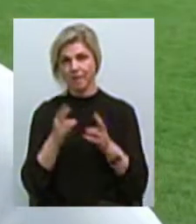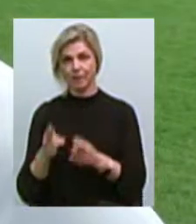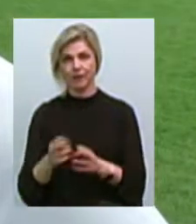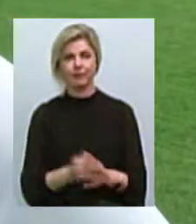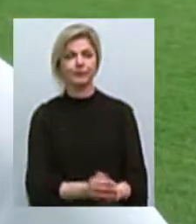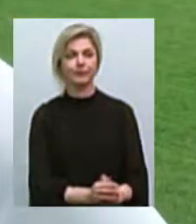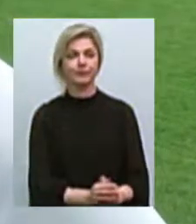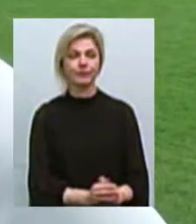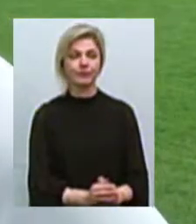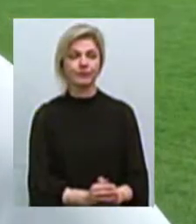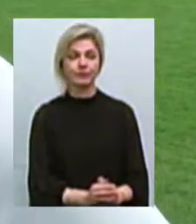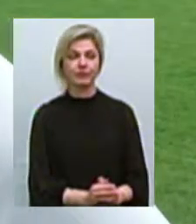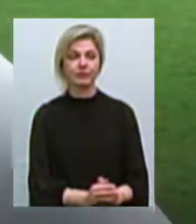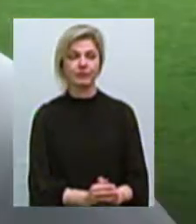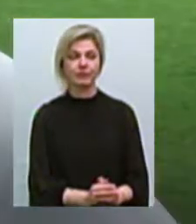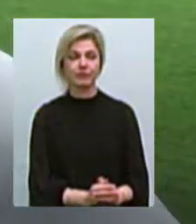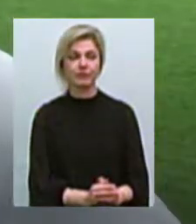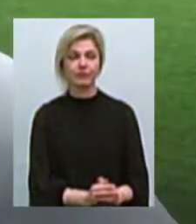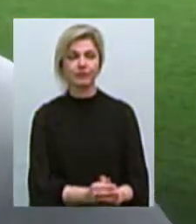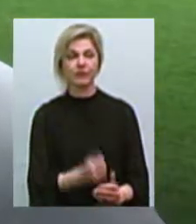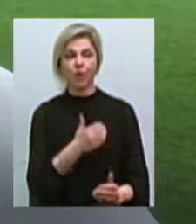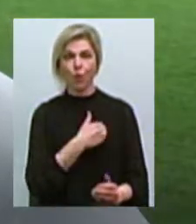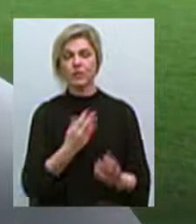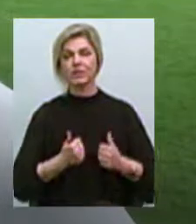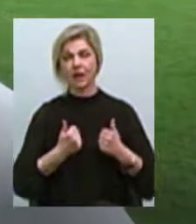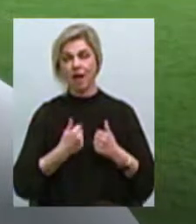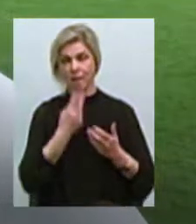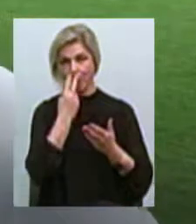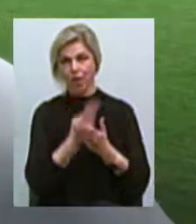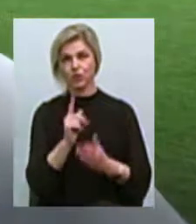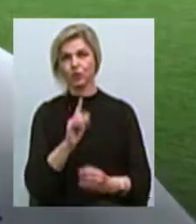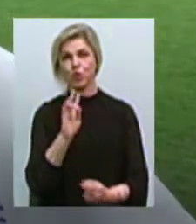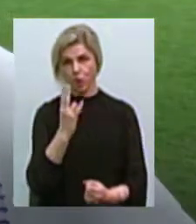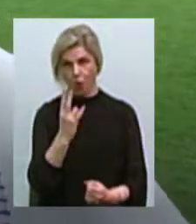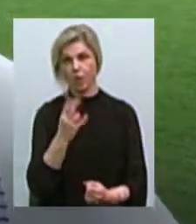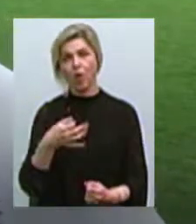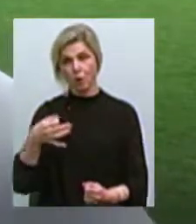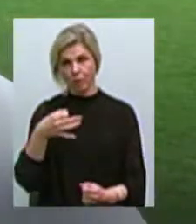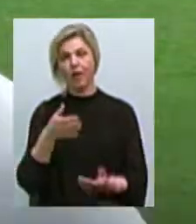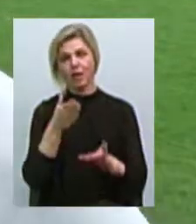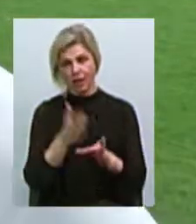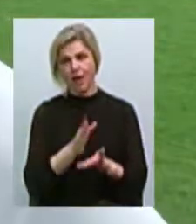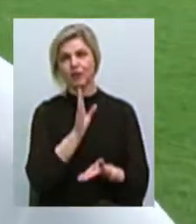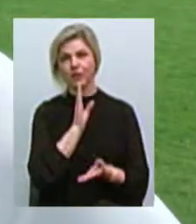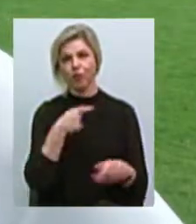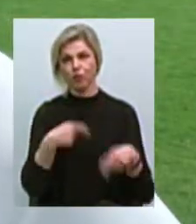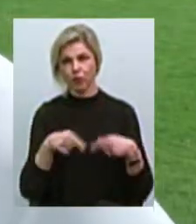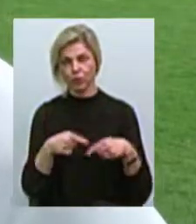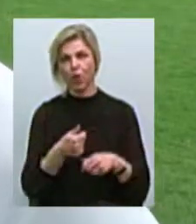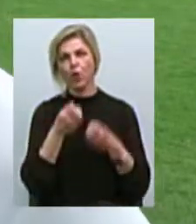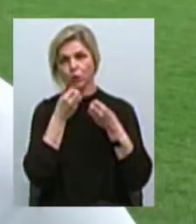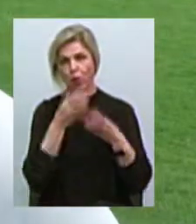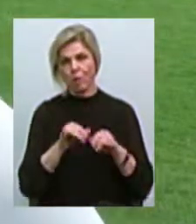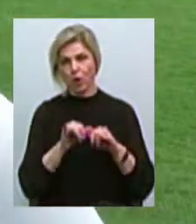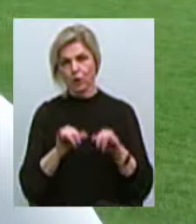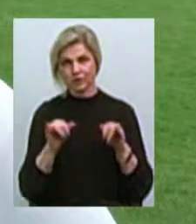матч між для того, щоб показати, що в Миколаївській області є жіночий футбол, що він добре розвинутий